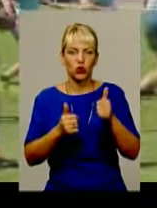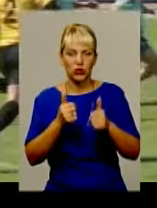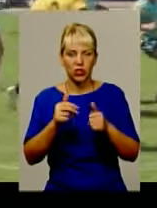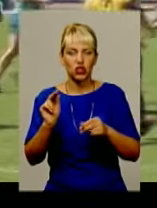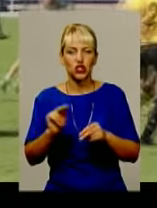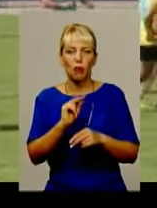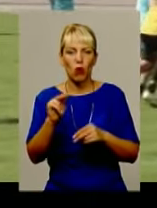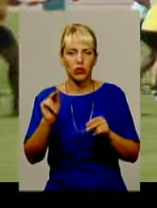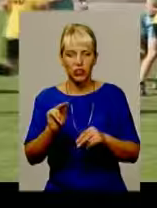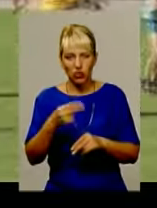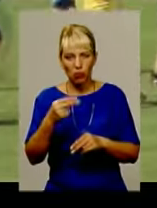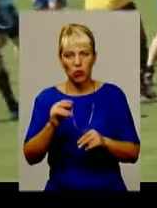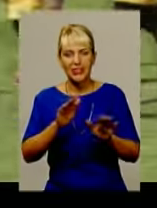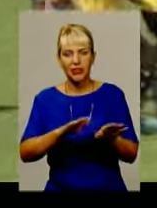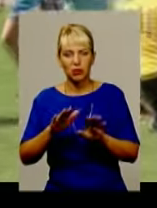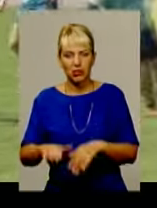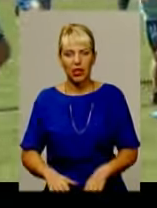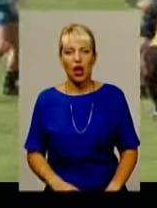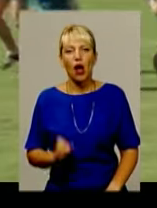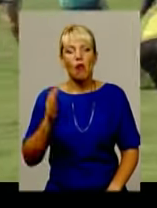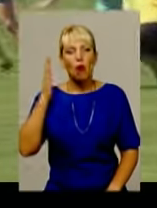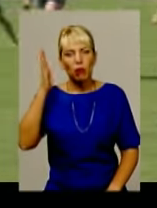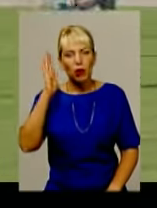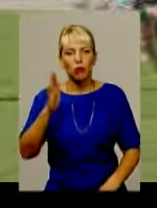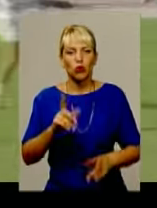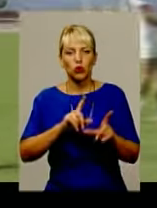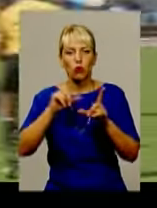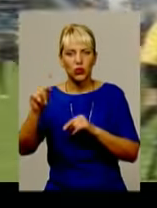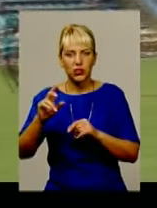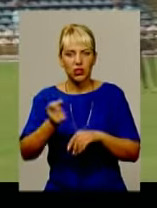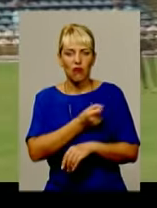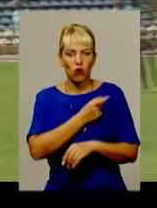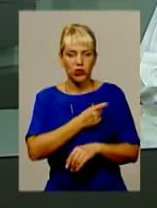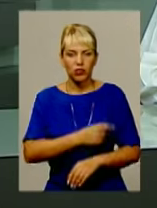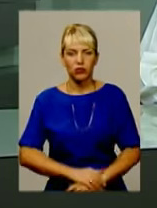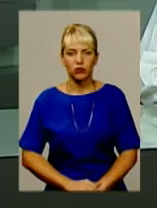нагороди. Попереду на Хмельничан чекає поїздка до Одеси, де вони зіграють з місцевою командою.